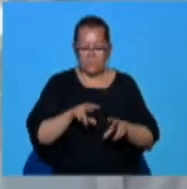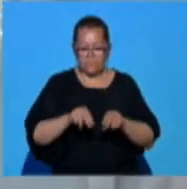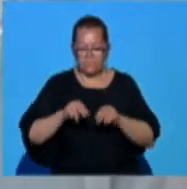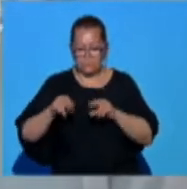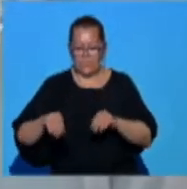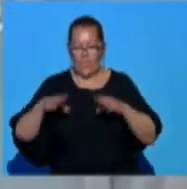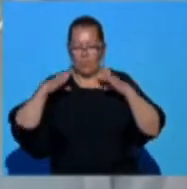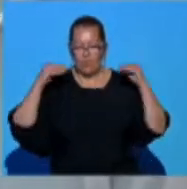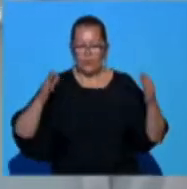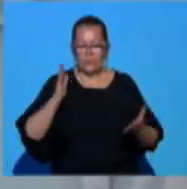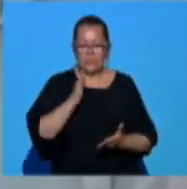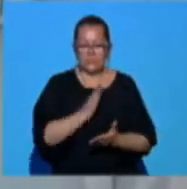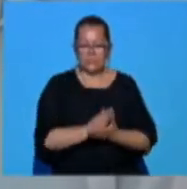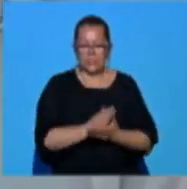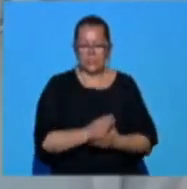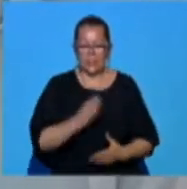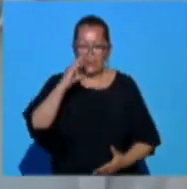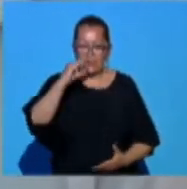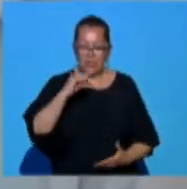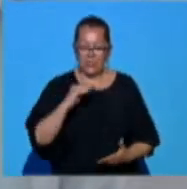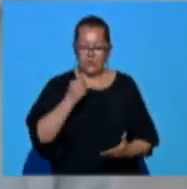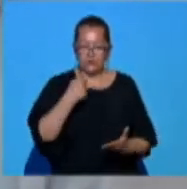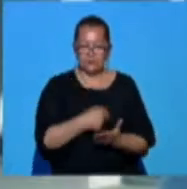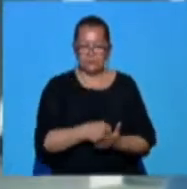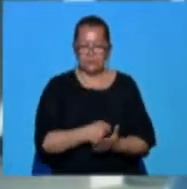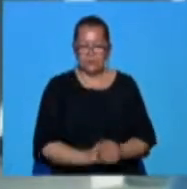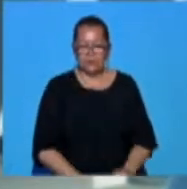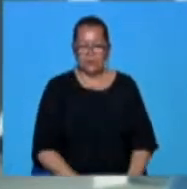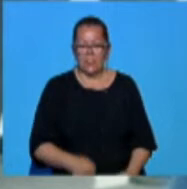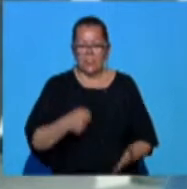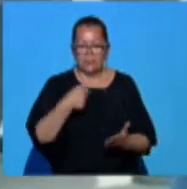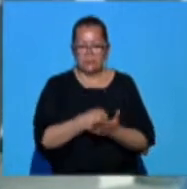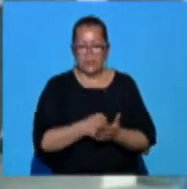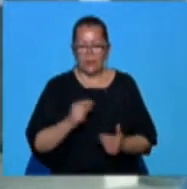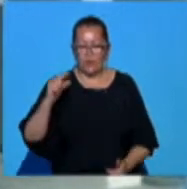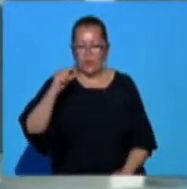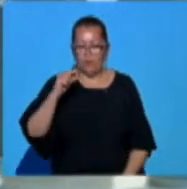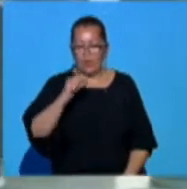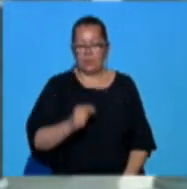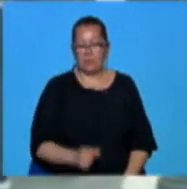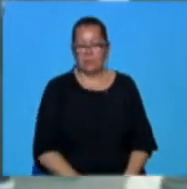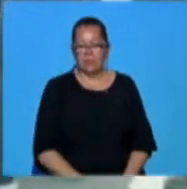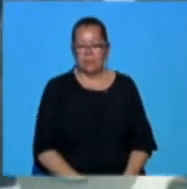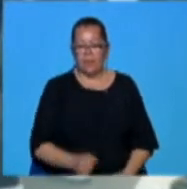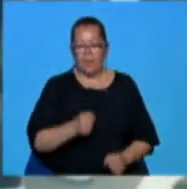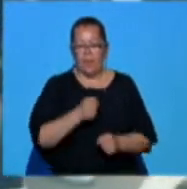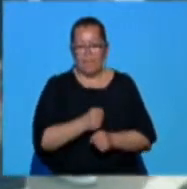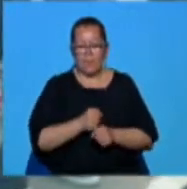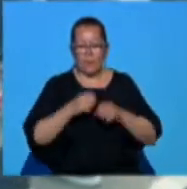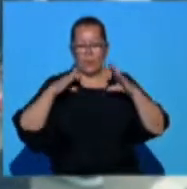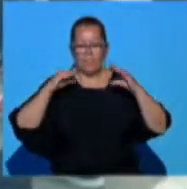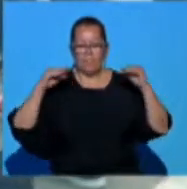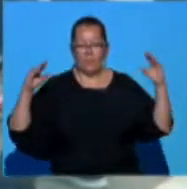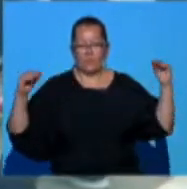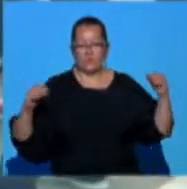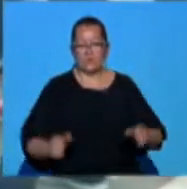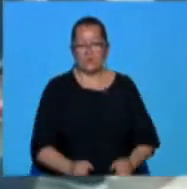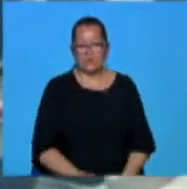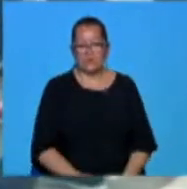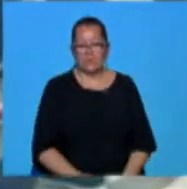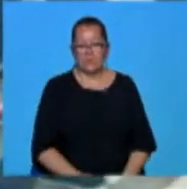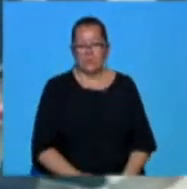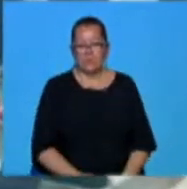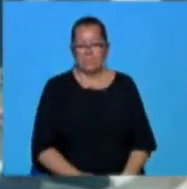o serie de drepturi și astfel li s-au redus veniturile. Salariul e foarte mic, muncă se cere foarte mult, se lucrează